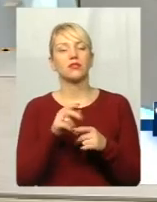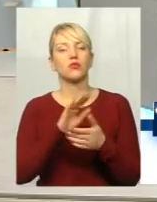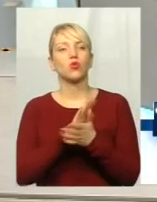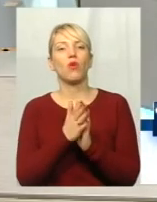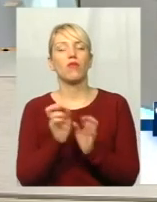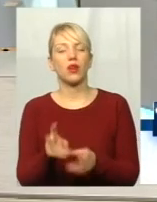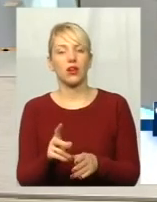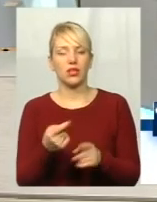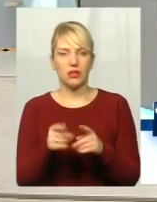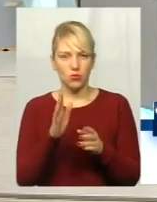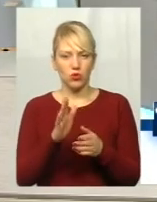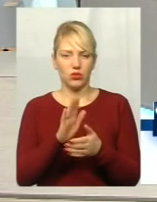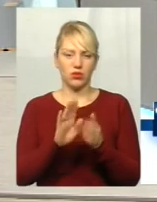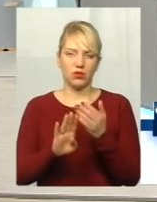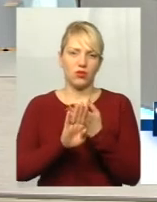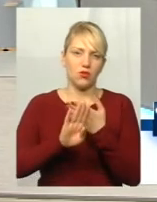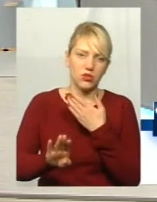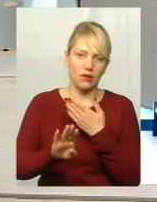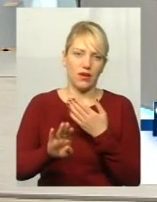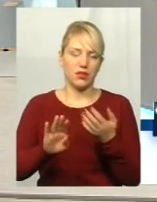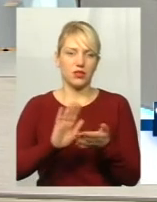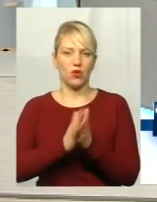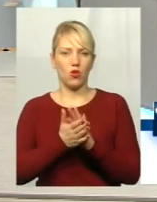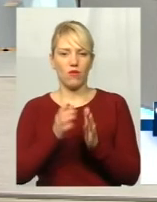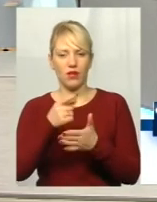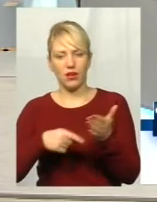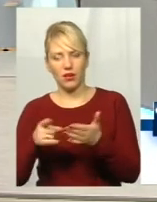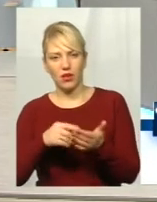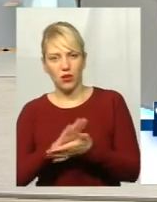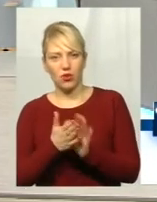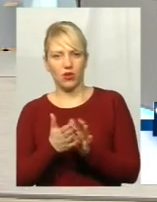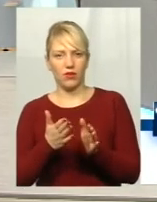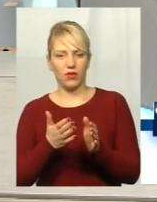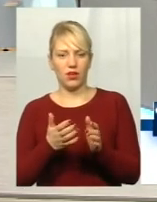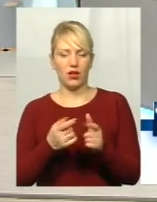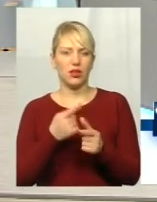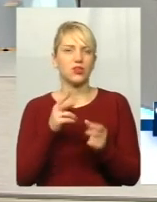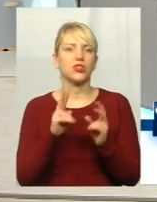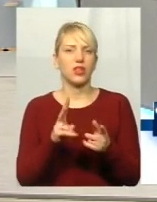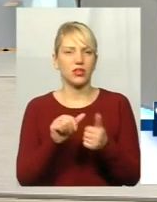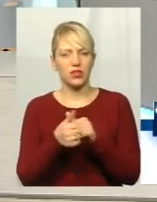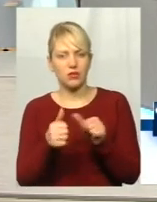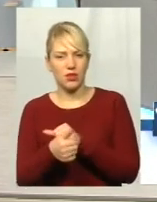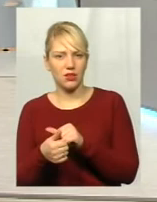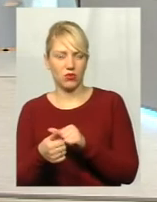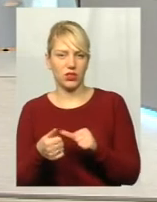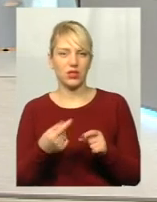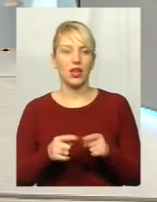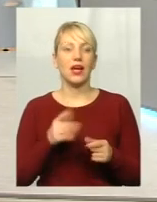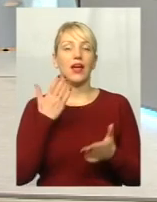будуть заключатися, розрватися угоди з перевізниками? Змінюватися ці маршрути? Як це має відбуватися? Якщо це буде зміна